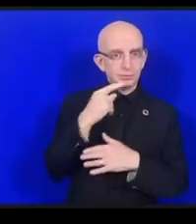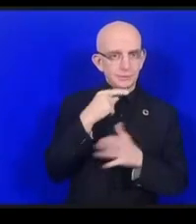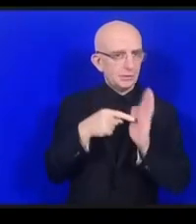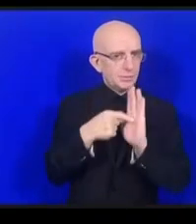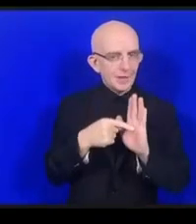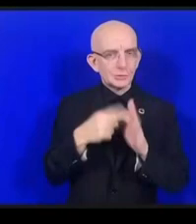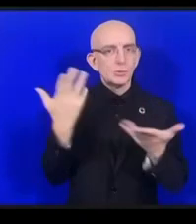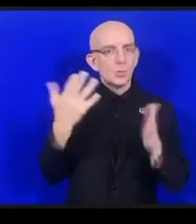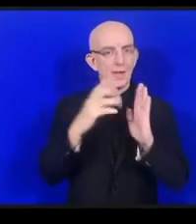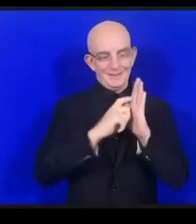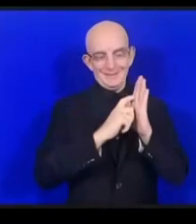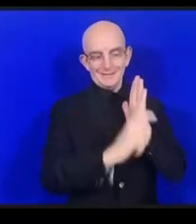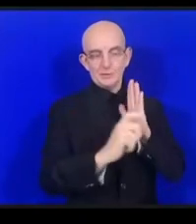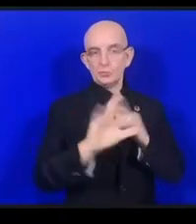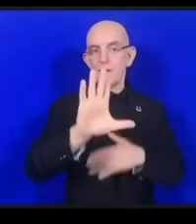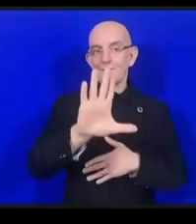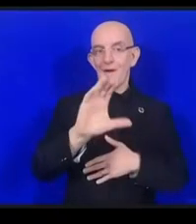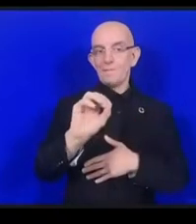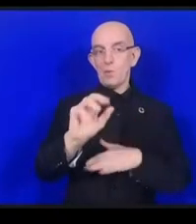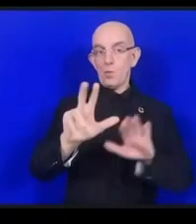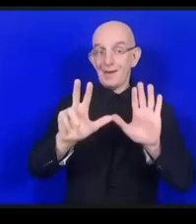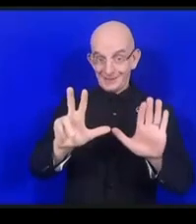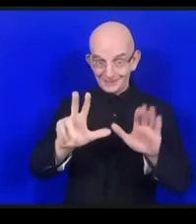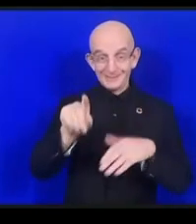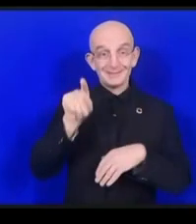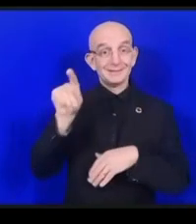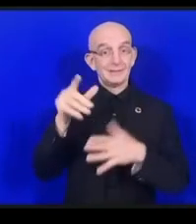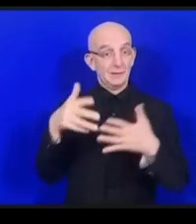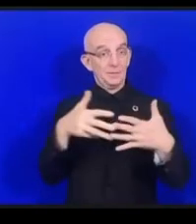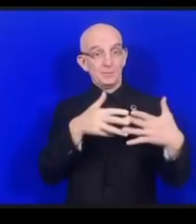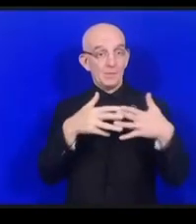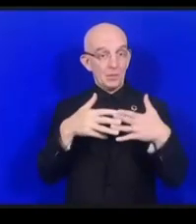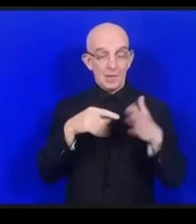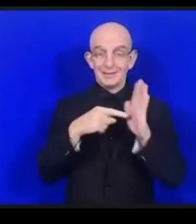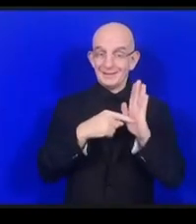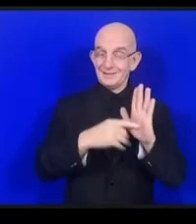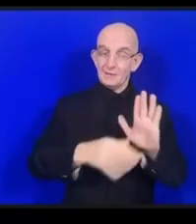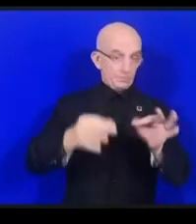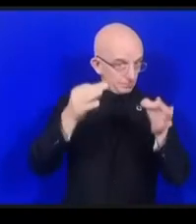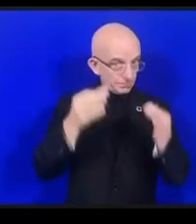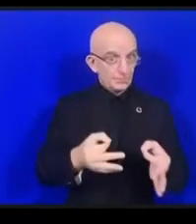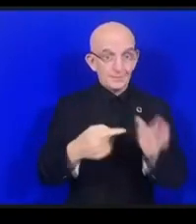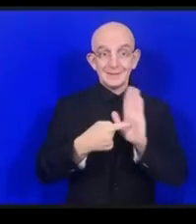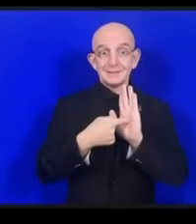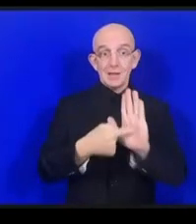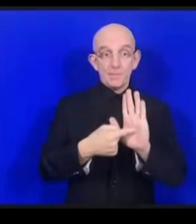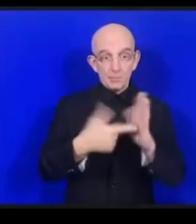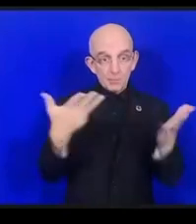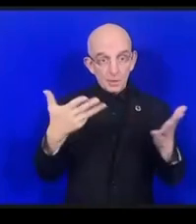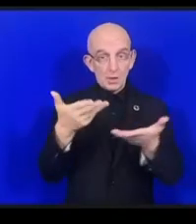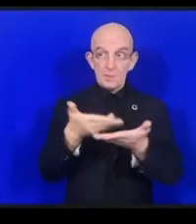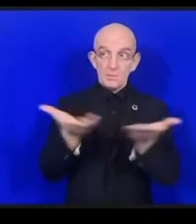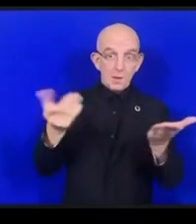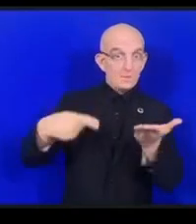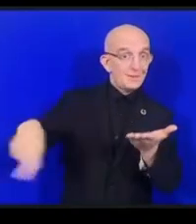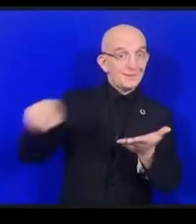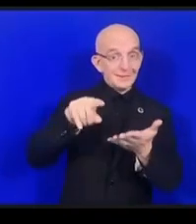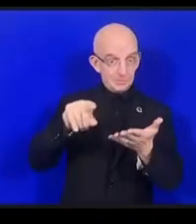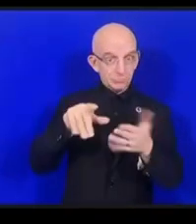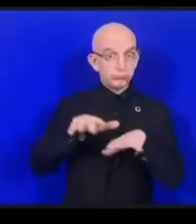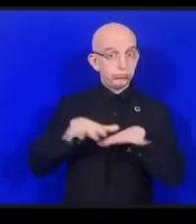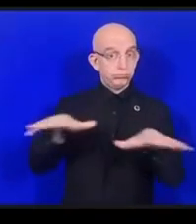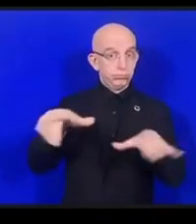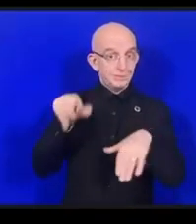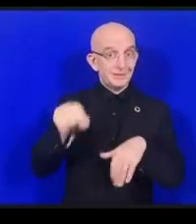と思いますやはり公共のこの購買調達というのがどういうふうに